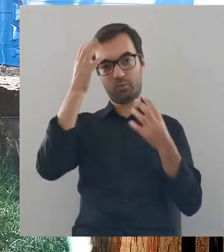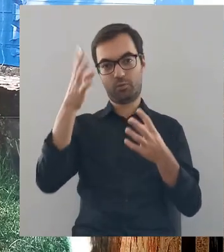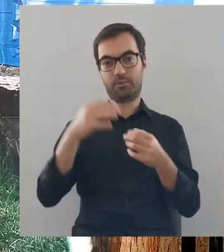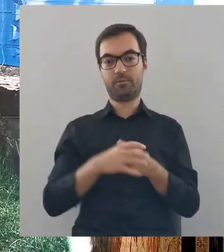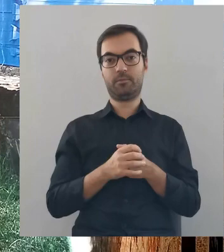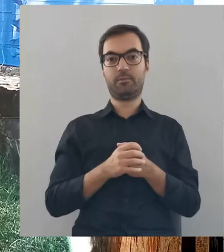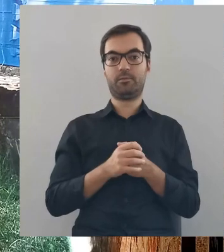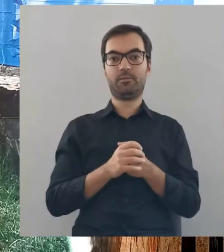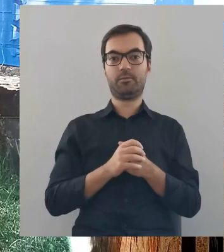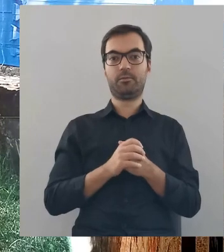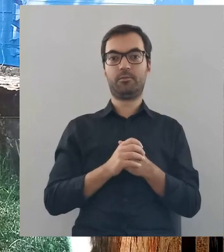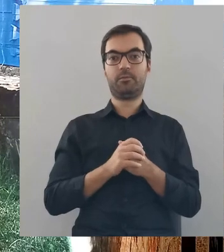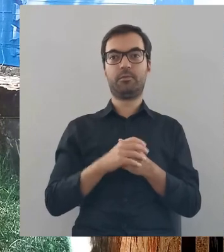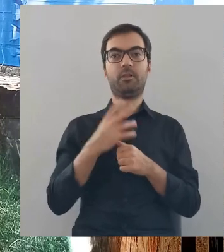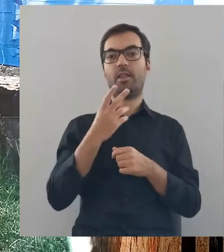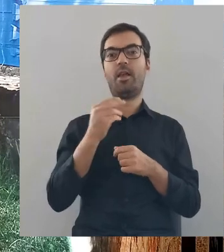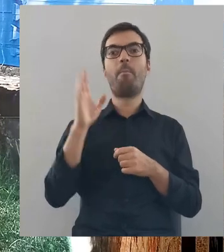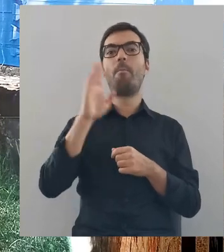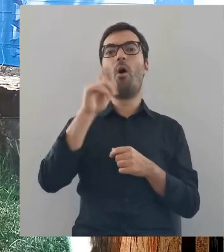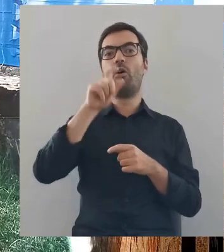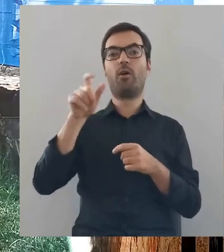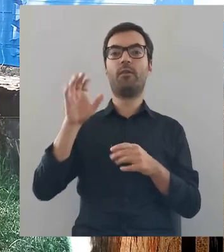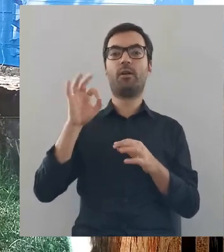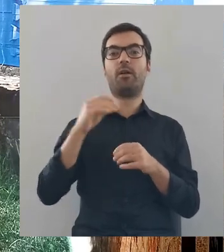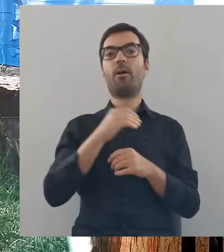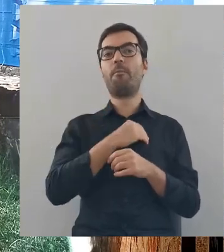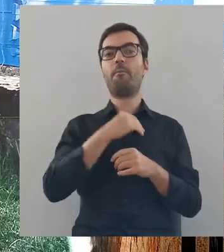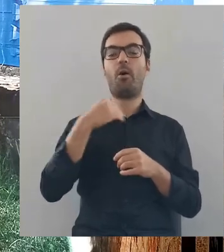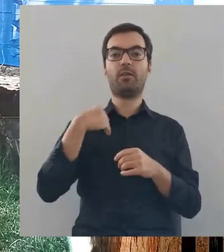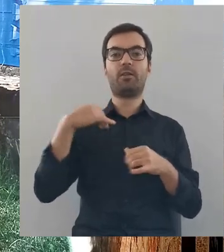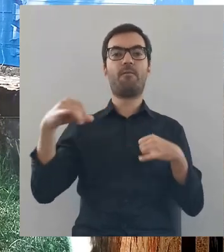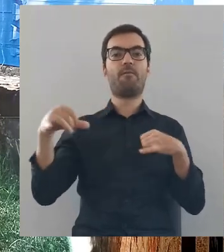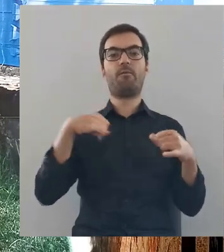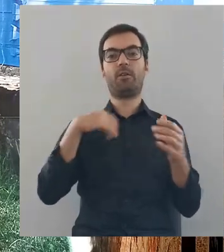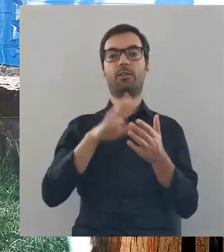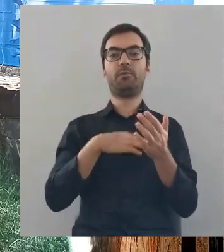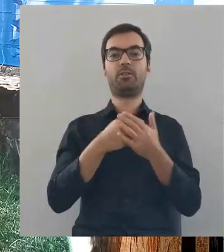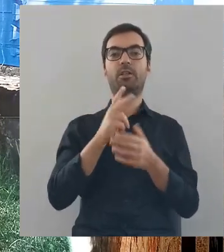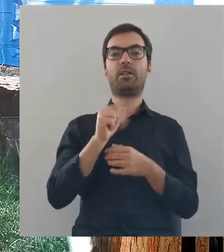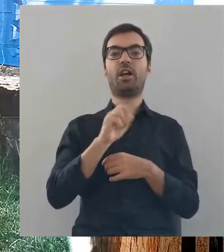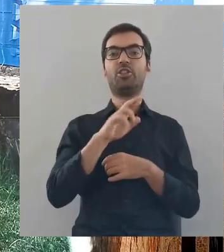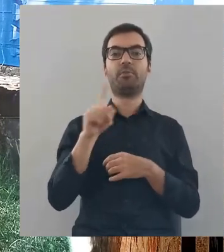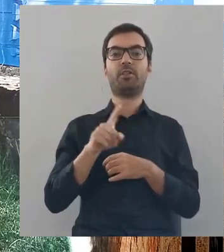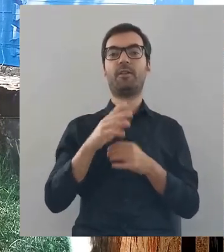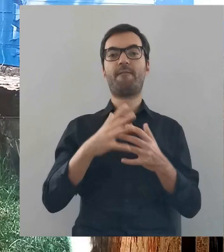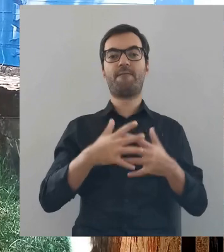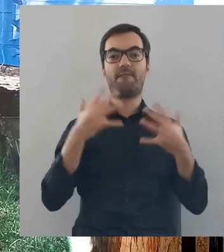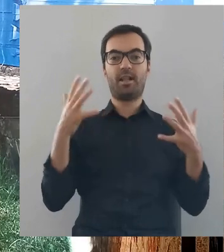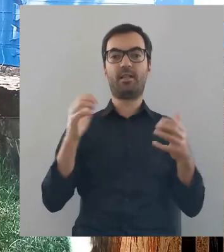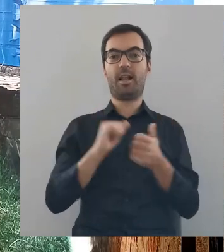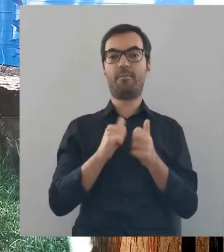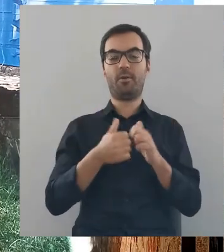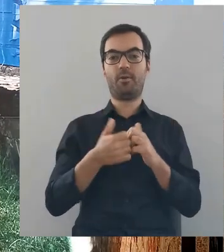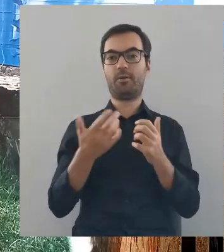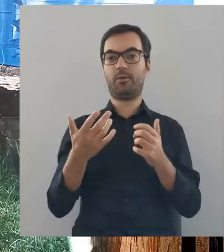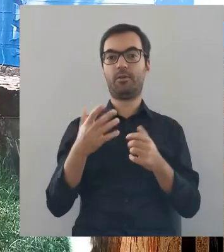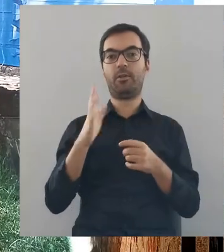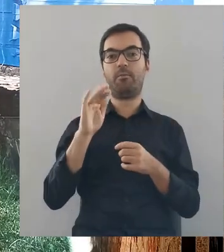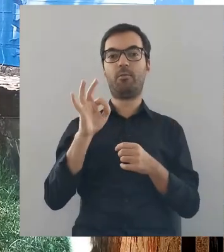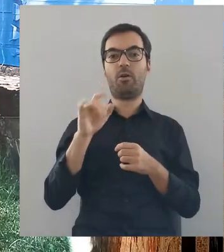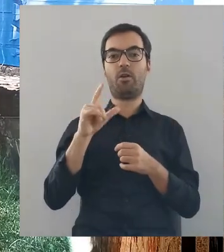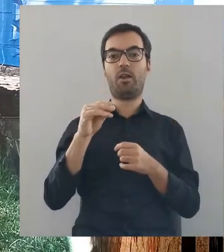polskiej kulturze. Opowiadają one nie o bogach, ale o polskich władcach. Na przykład o Kazimierzu Wielkim lub